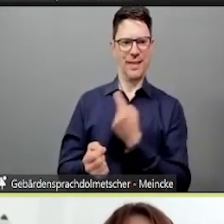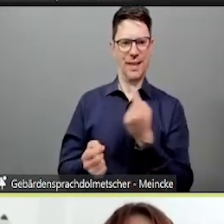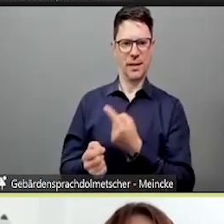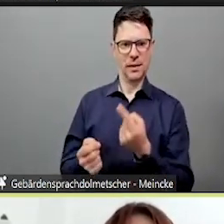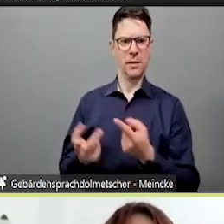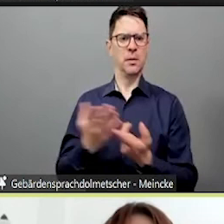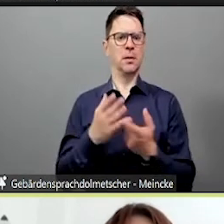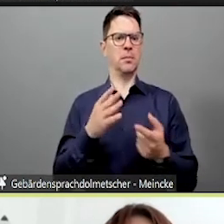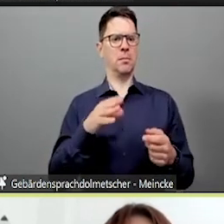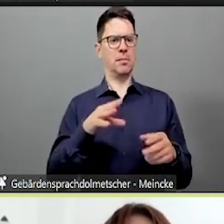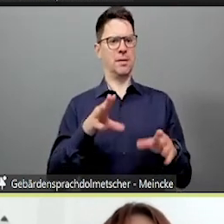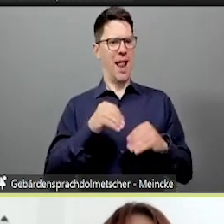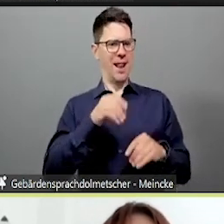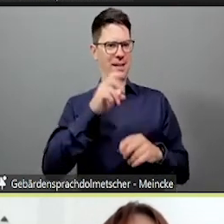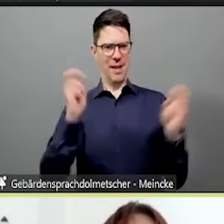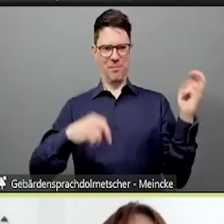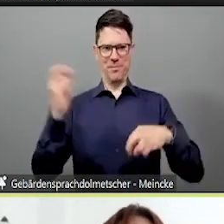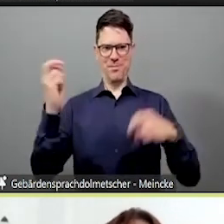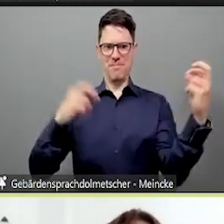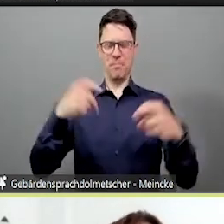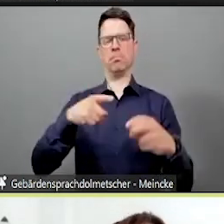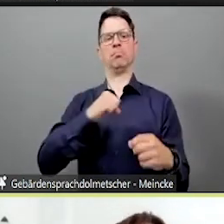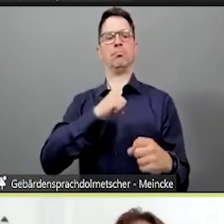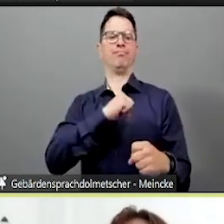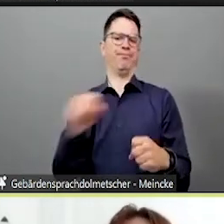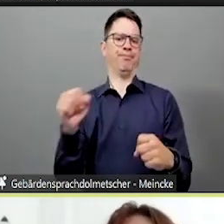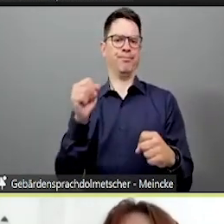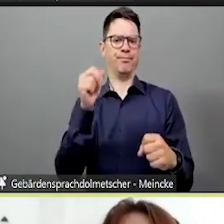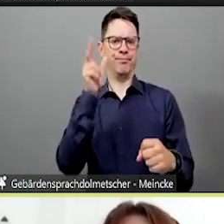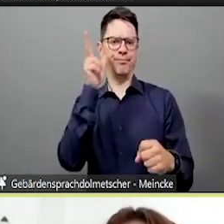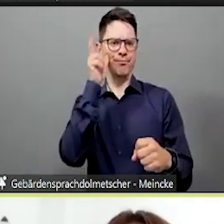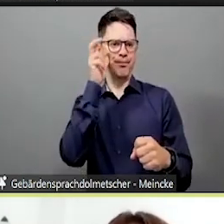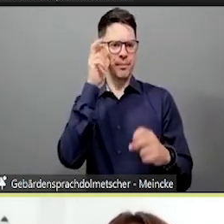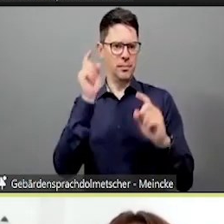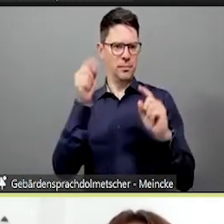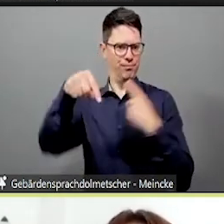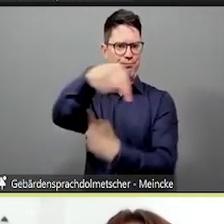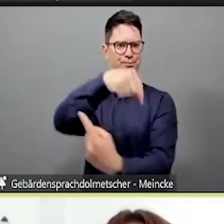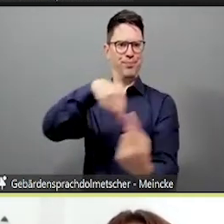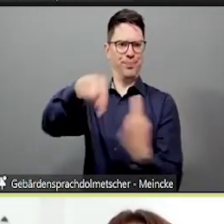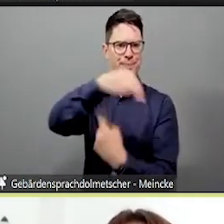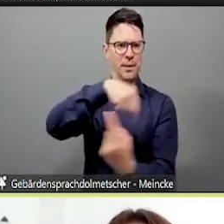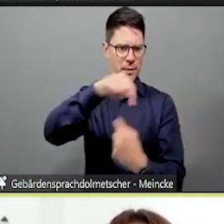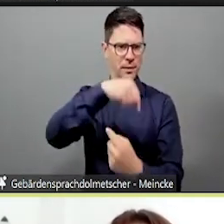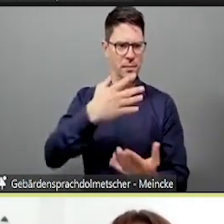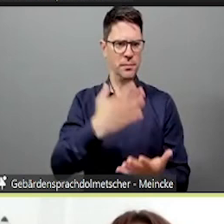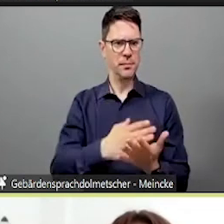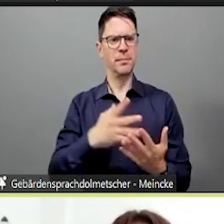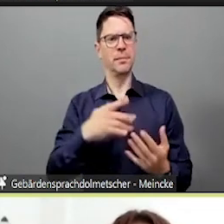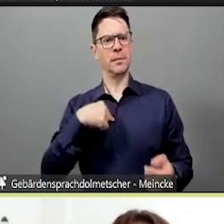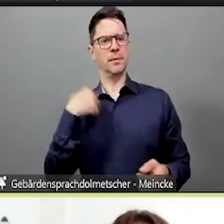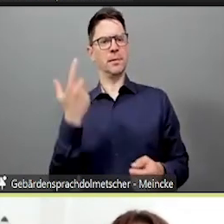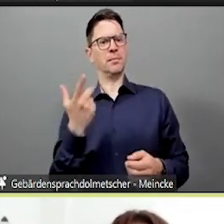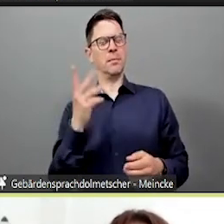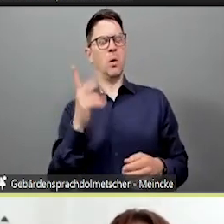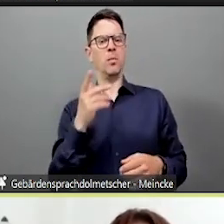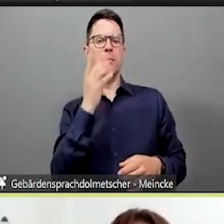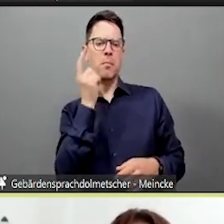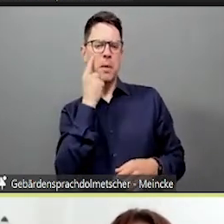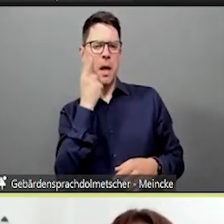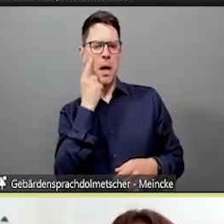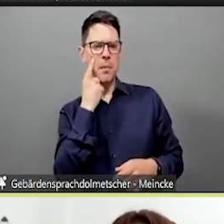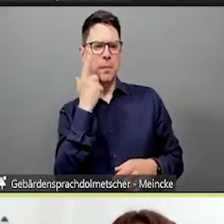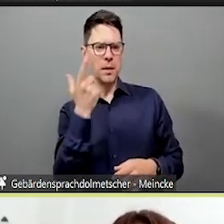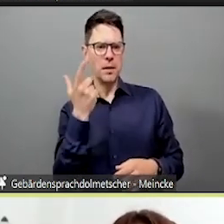ganz in Ruhe dann auch nochmal ansehen. Das habe ich auch schon in ein paar ersten Sitzungen gemacht und zwar gibt es